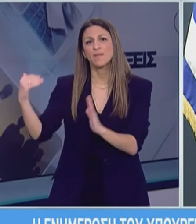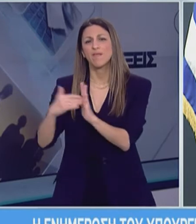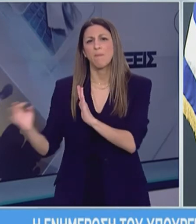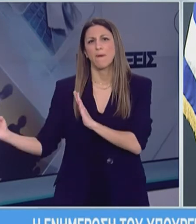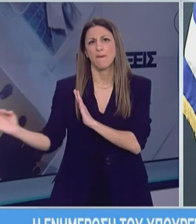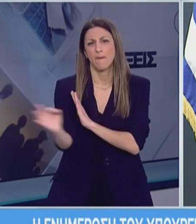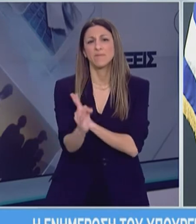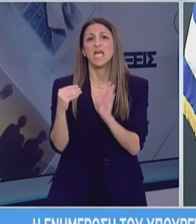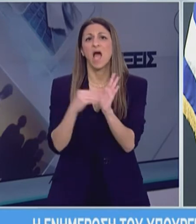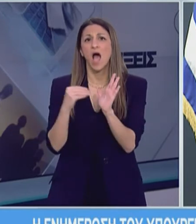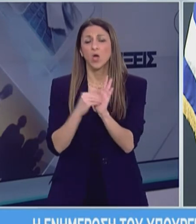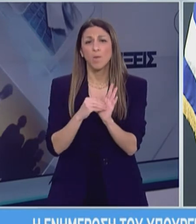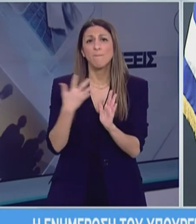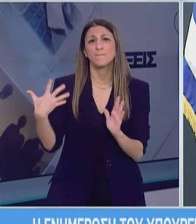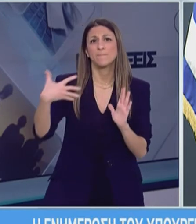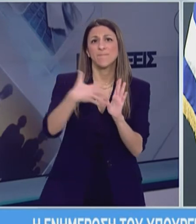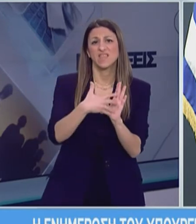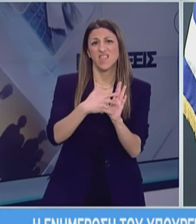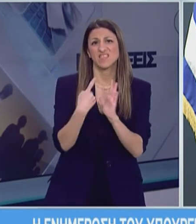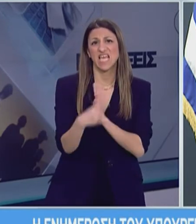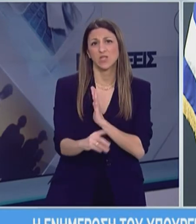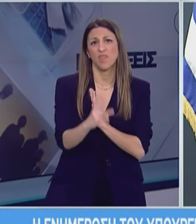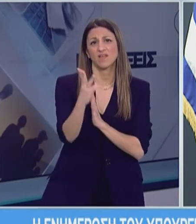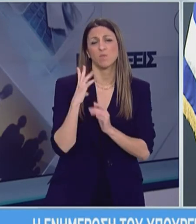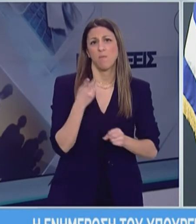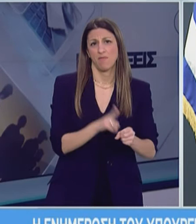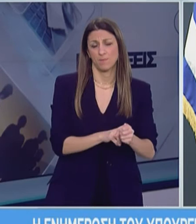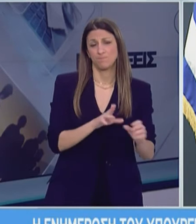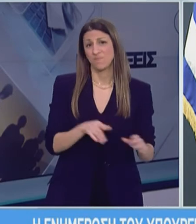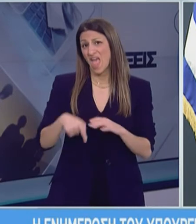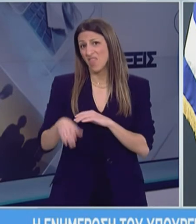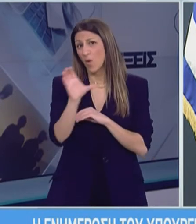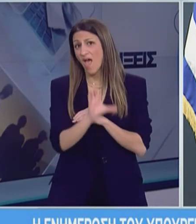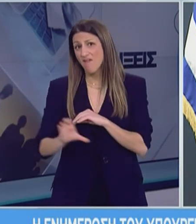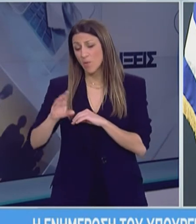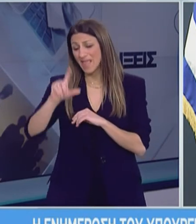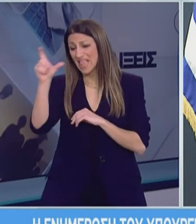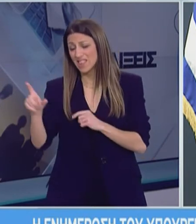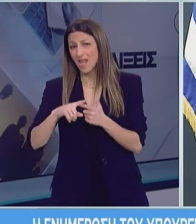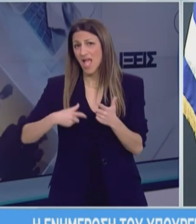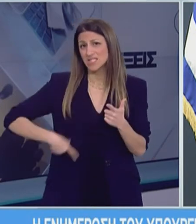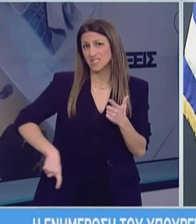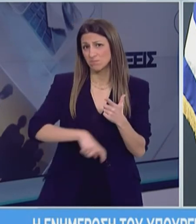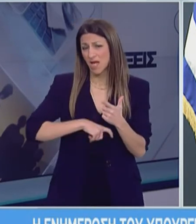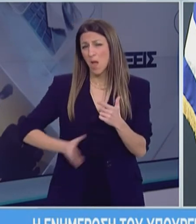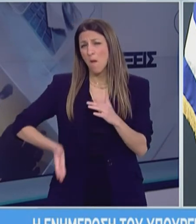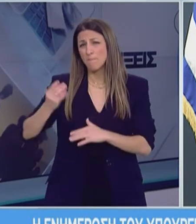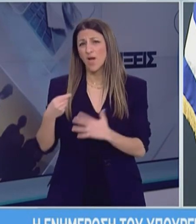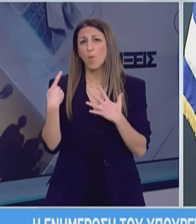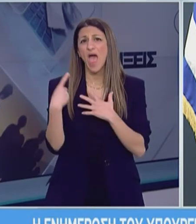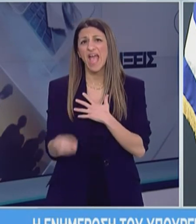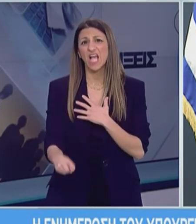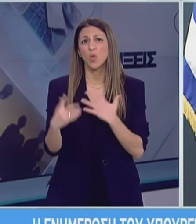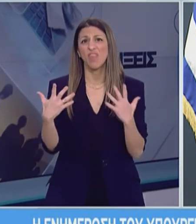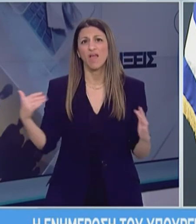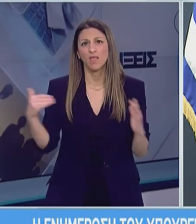5.113 νεκρούς. Ενώ οι γείτονα Ιταλία και η Ισπανία έχουν καταγράψει καθεμία περισσότερα από 110